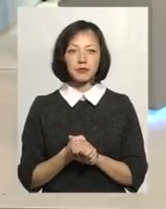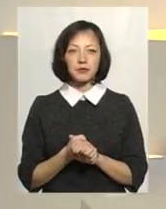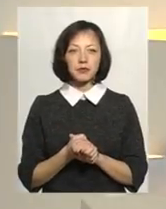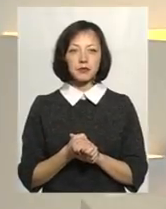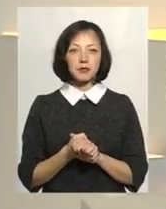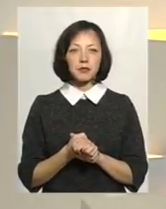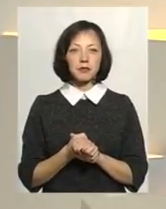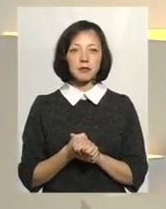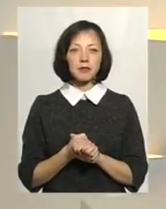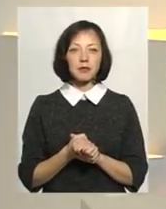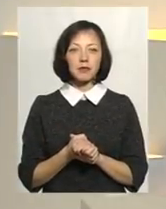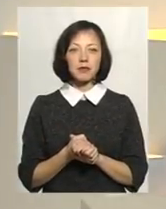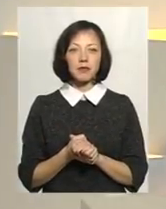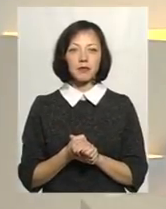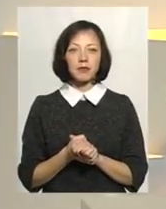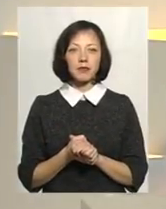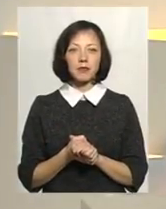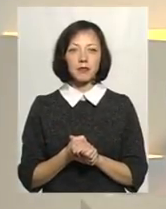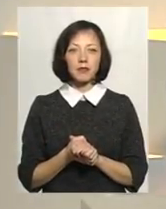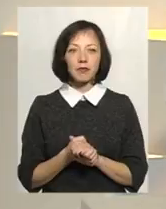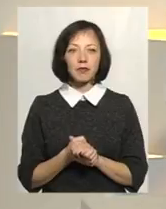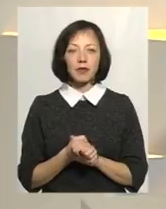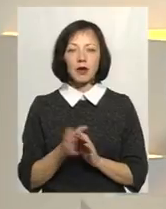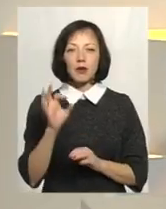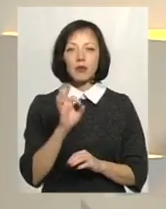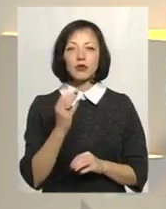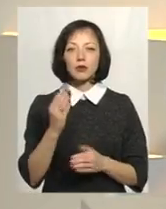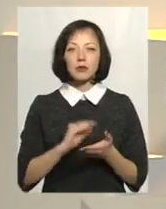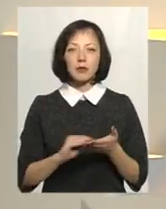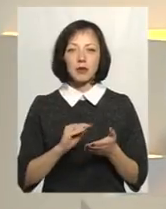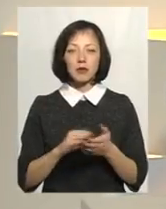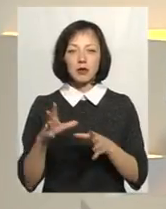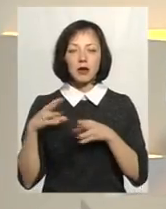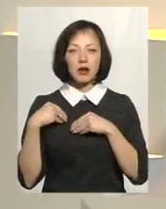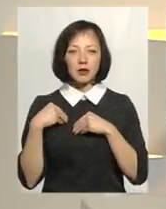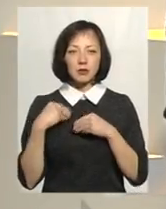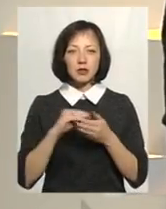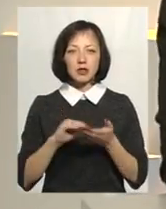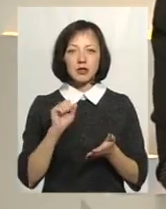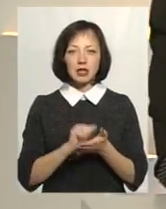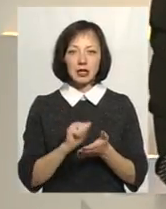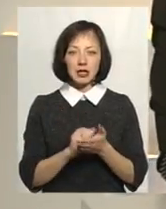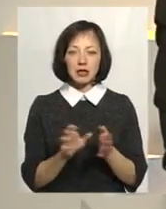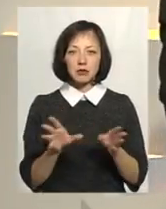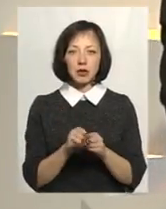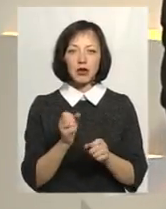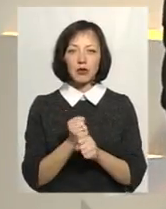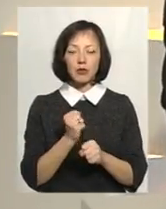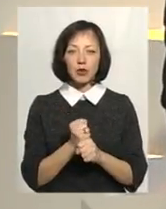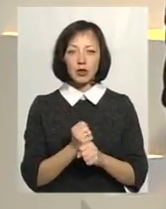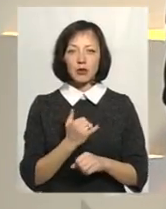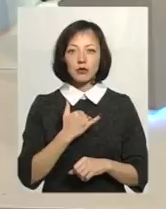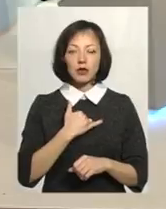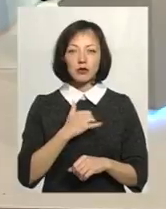Велике. Так, можливо, Людмила, про що ти писала? Ми писали з Тетяною разом статтю. У вас була спільна робота, Так, в була